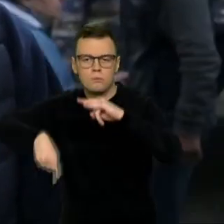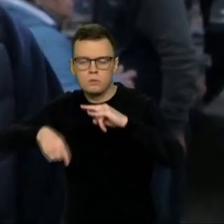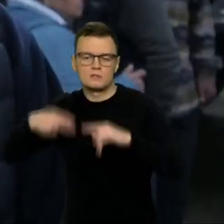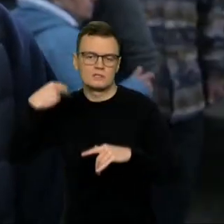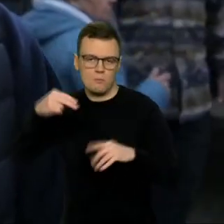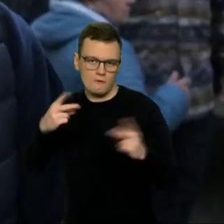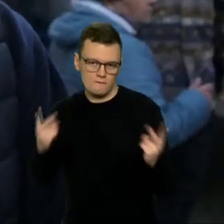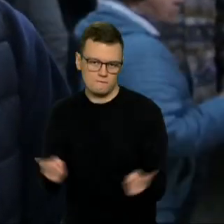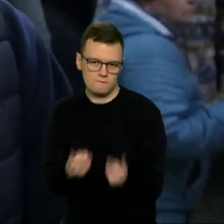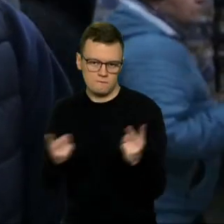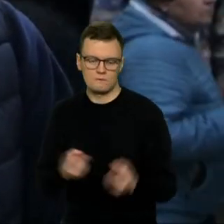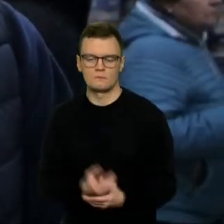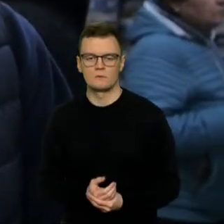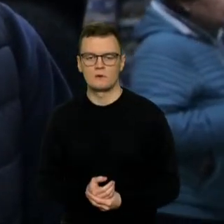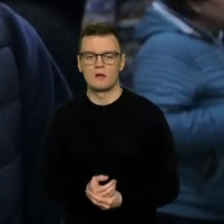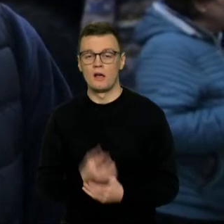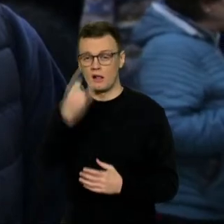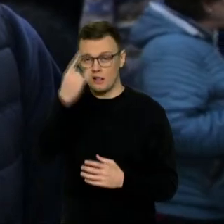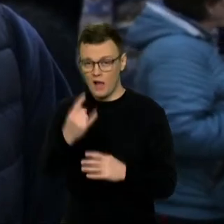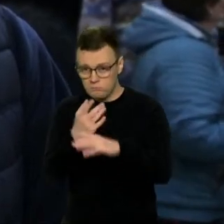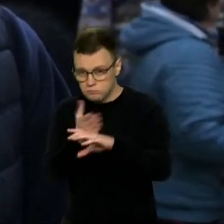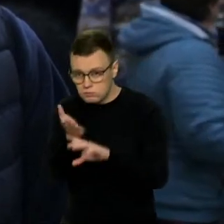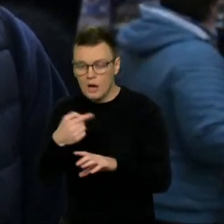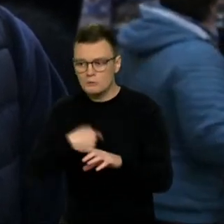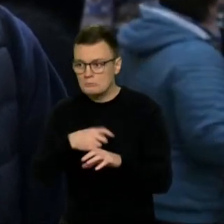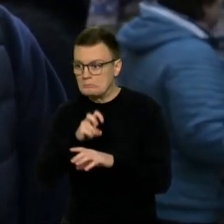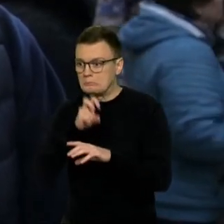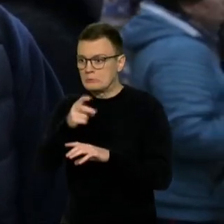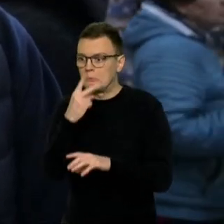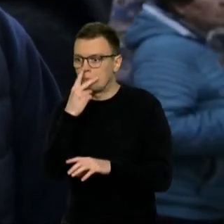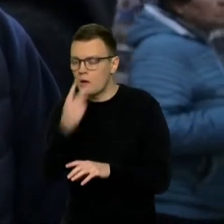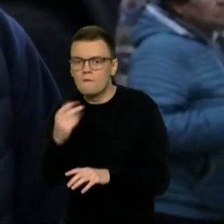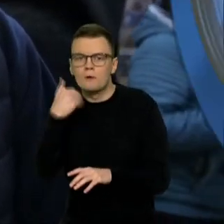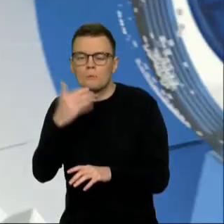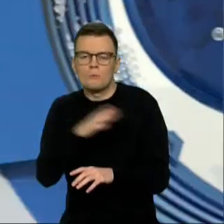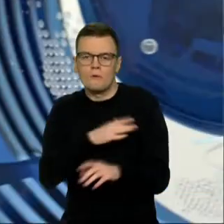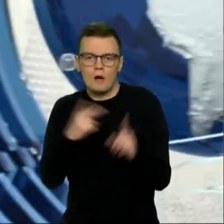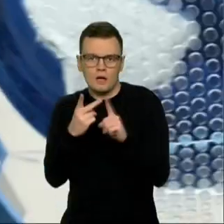langai iš šokų pasižiūrėti, kas atsitiko, bet tada nugreudėjo antras progymas.